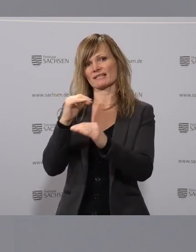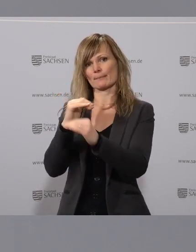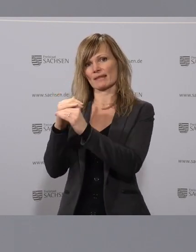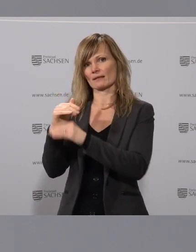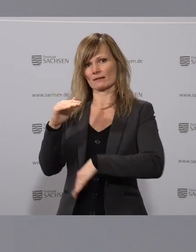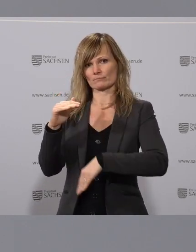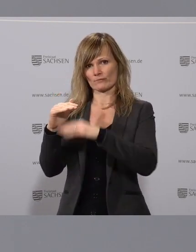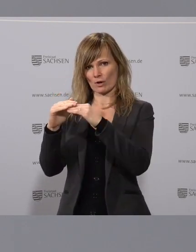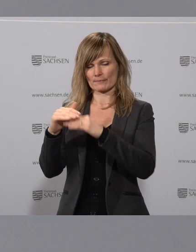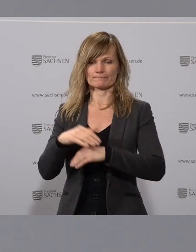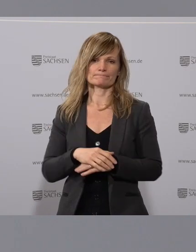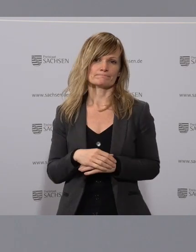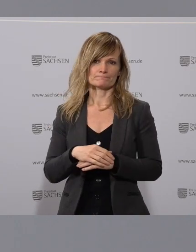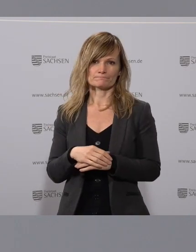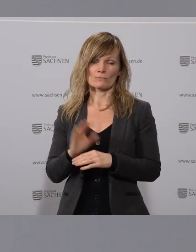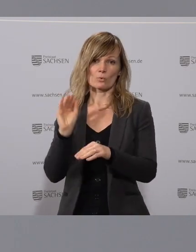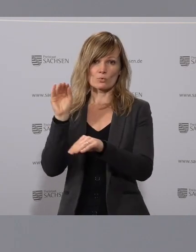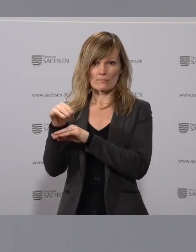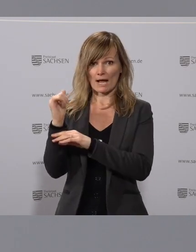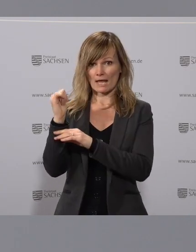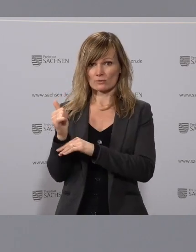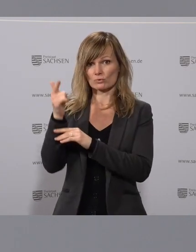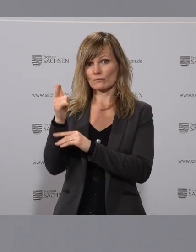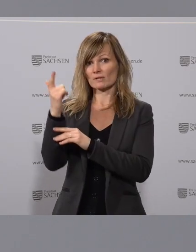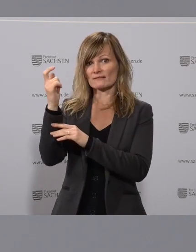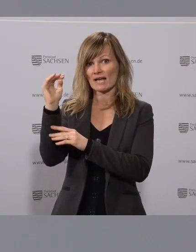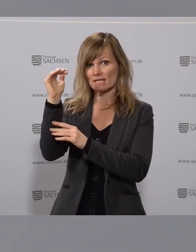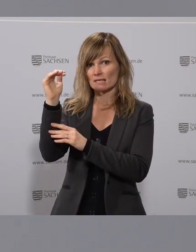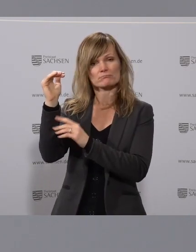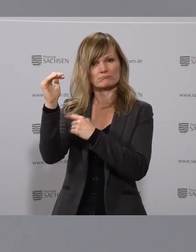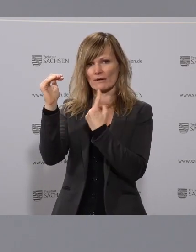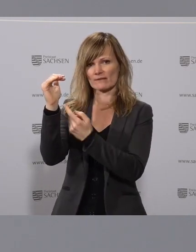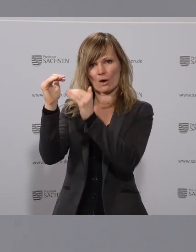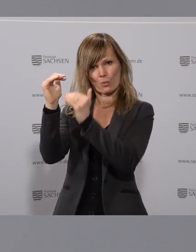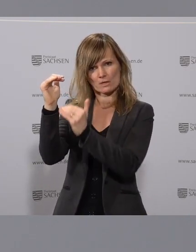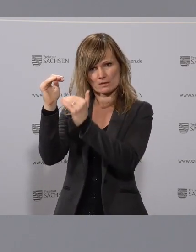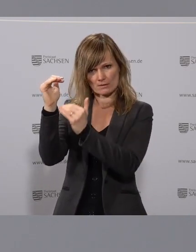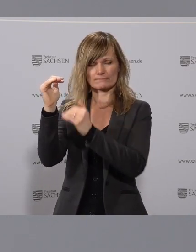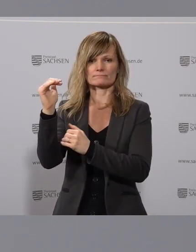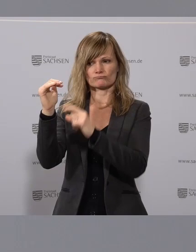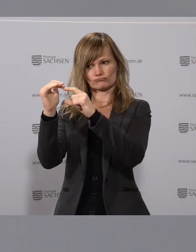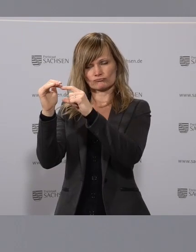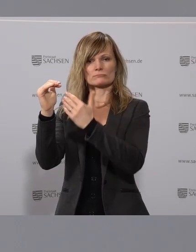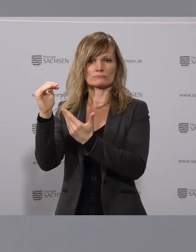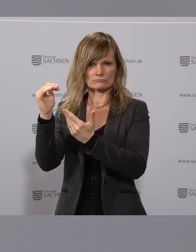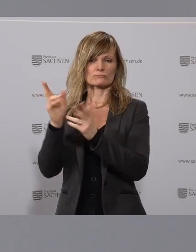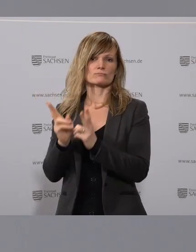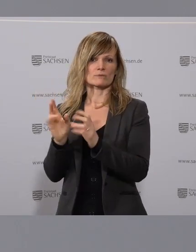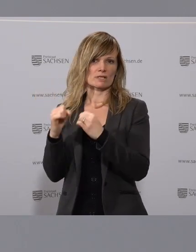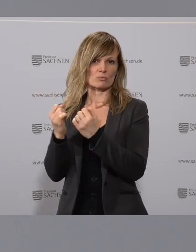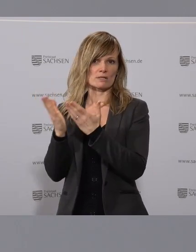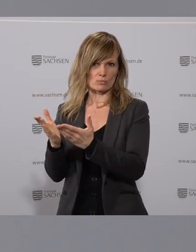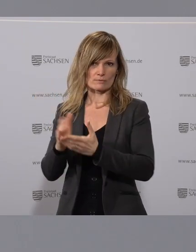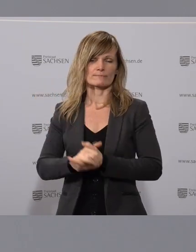Auch dort sind wir unter der Überlastungsgrenze, die ja bei 220 liegt, wie Sie wissen. Und insofern ist auch dort immer noch eine normale Situation zu